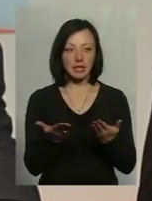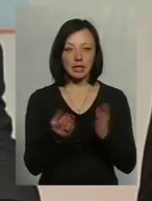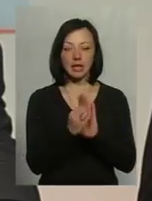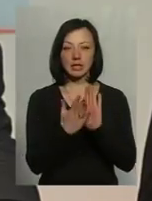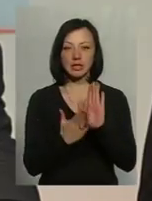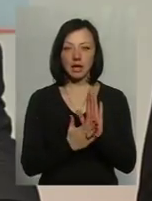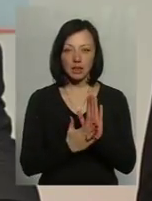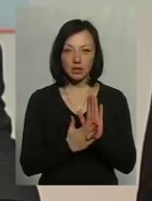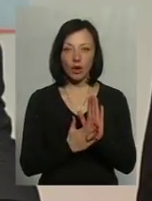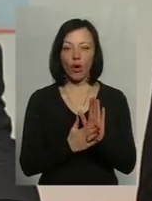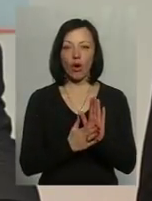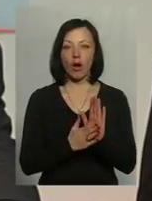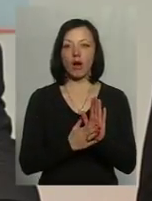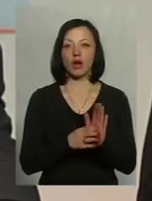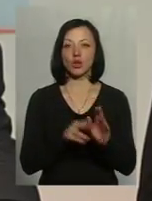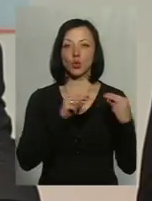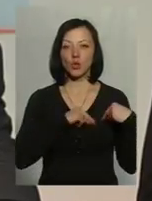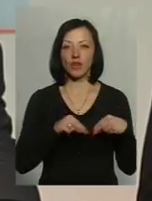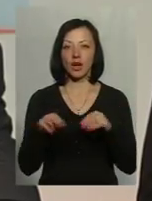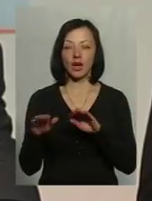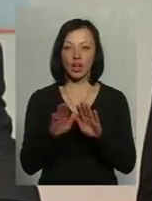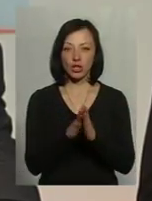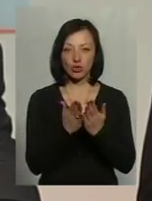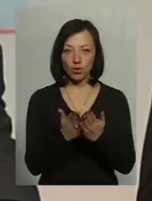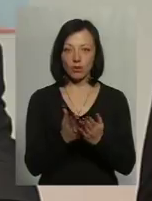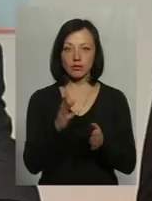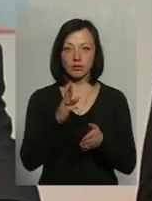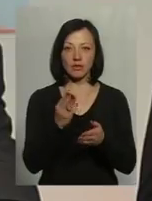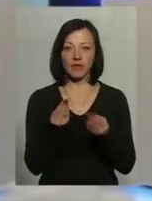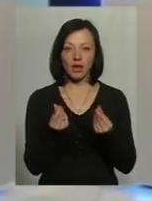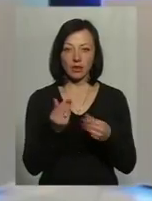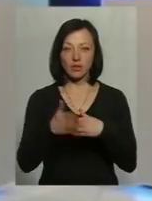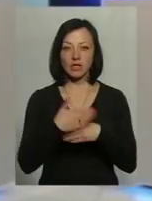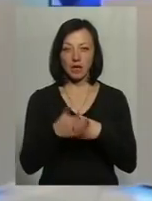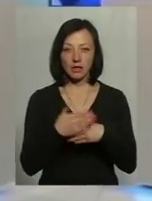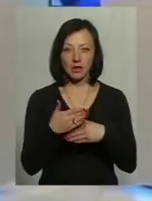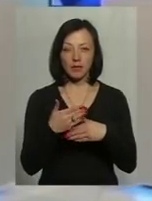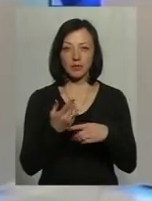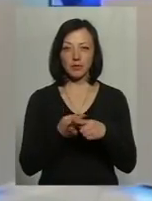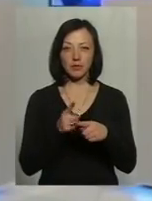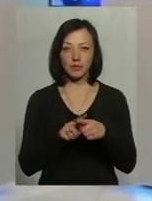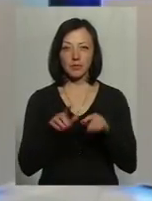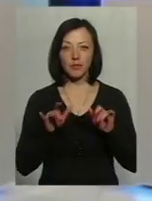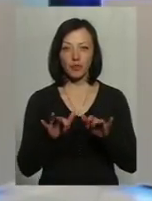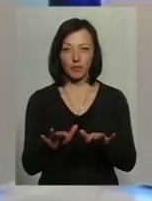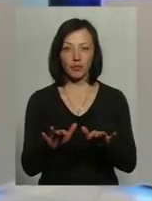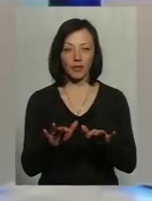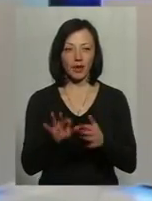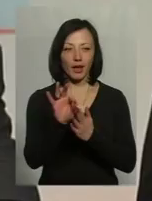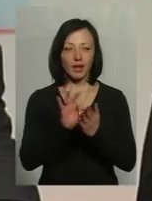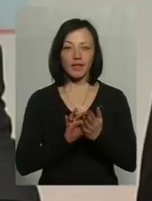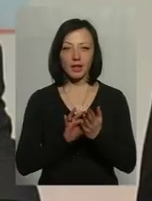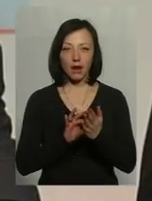обліку руху трудових книжок, тягне за собою накладення фінансової санкції, ну там певна процедура, ця санкція не відразу